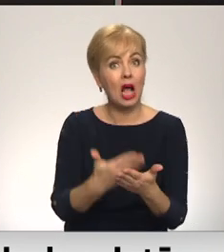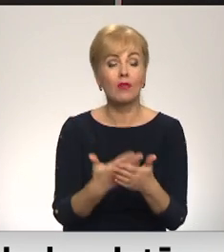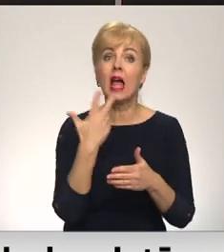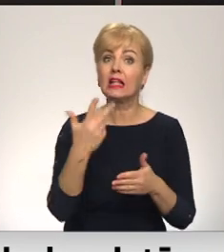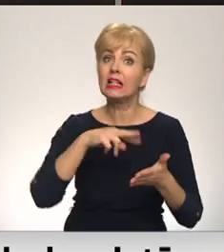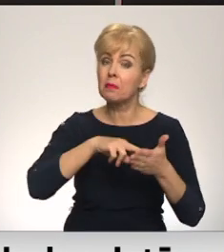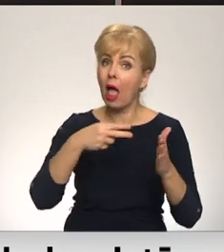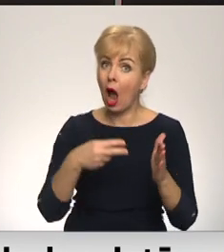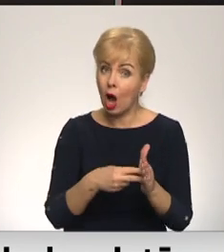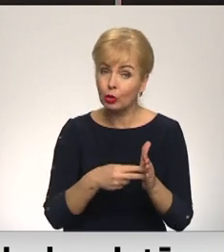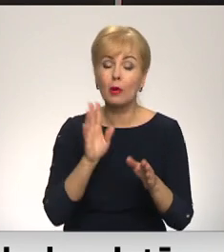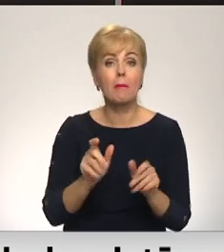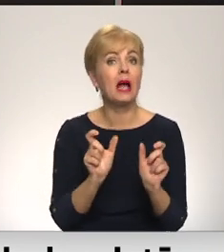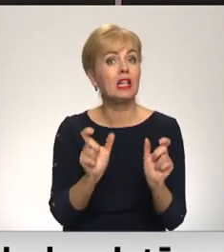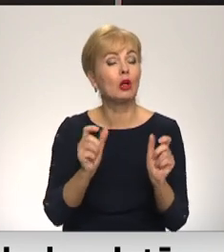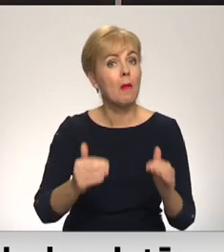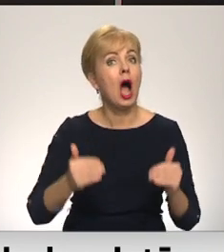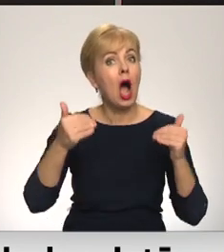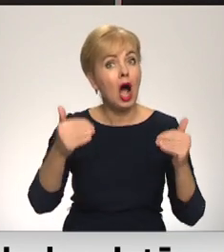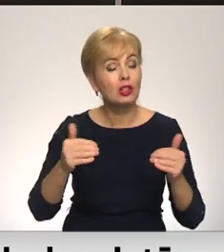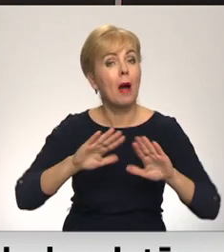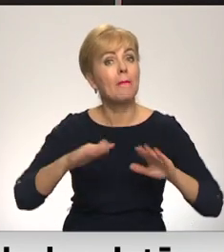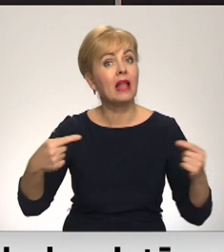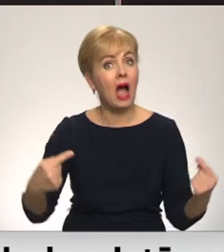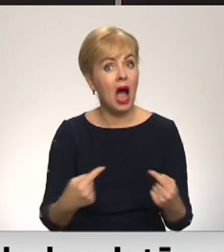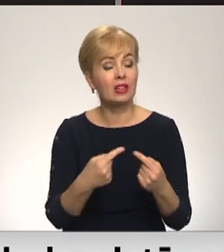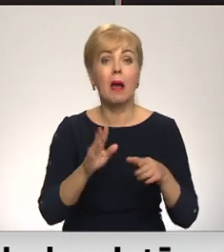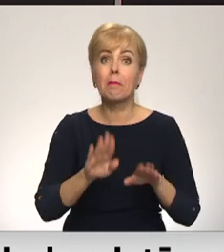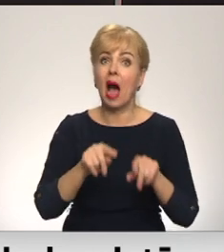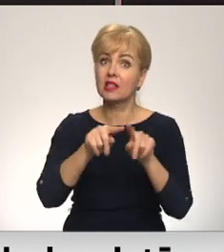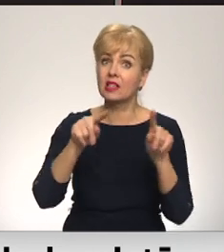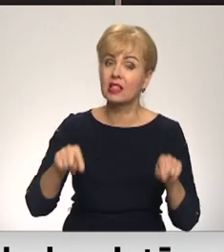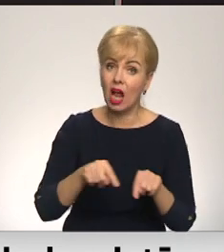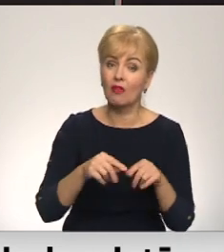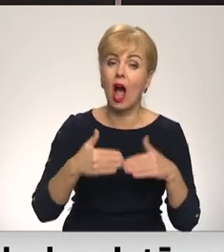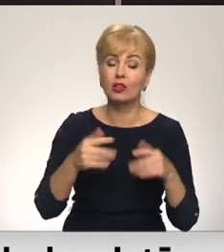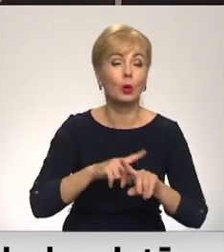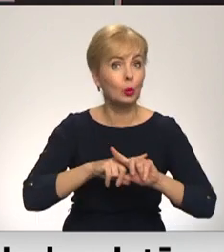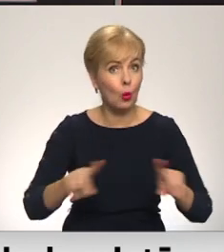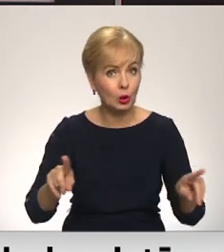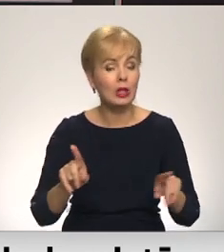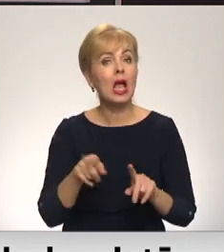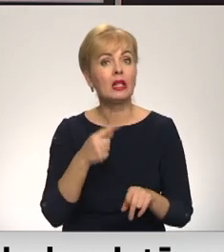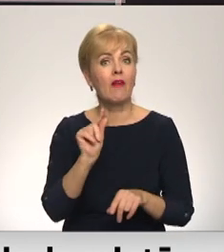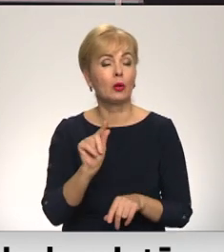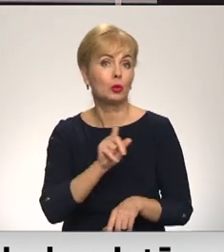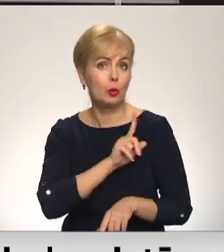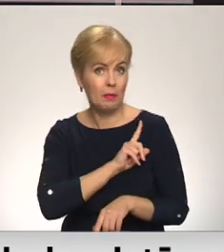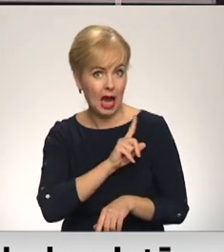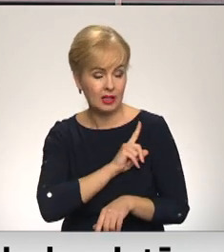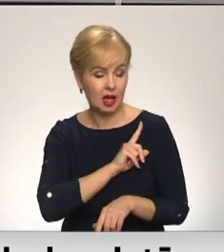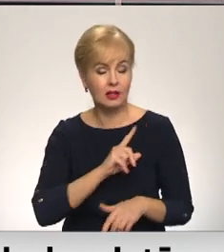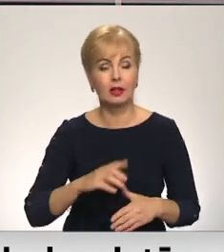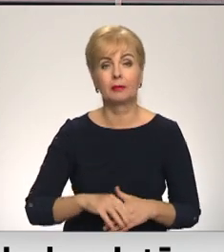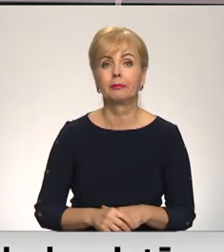trīs soļu plānu ierobežojuma atcelšanai, taču attiecībā uz certifikāta atcelšanu nekvējoties ir piesardzīgāk un